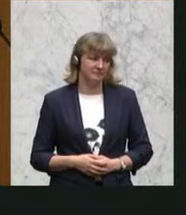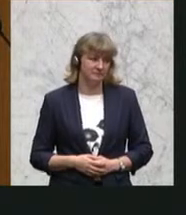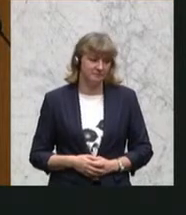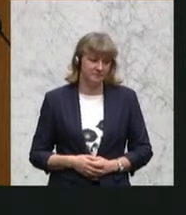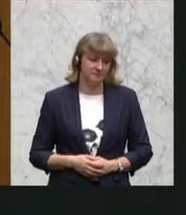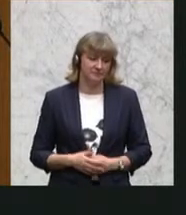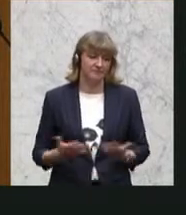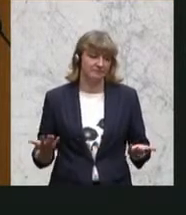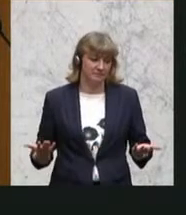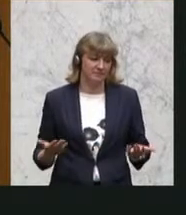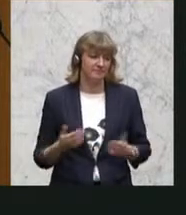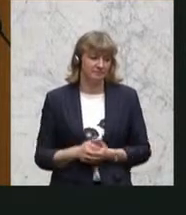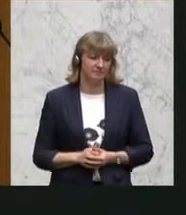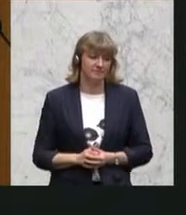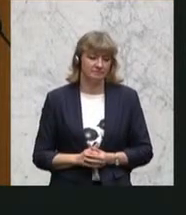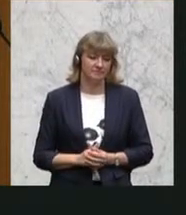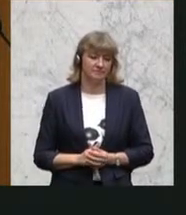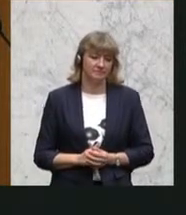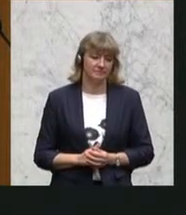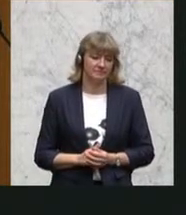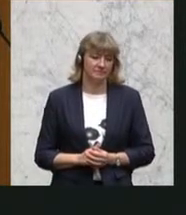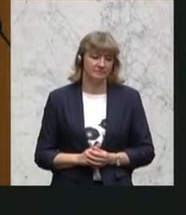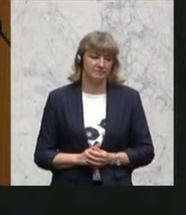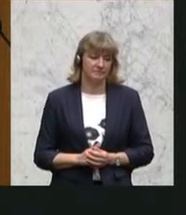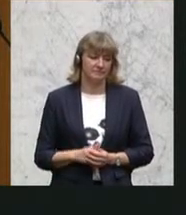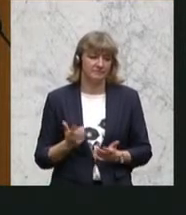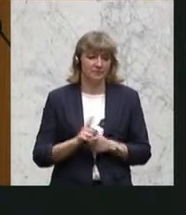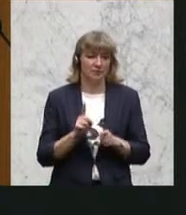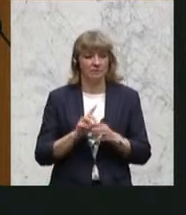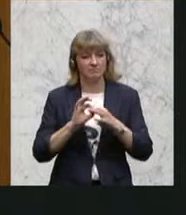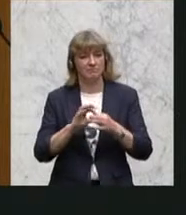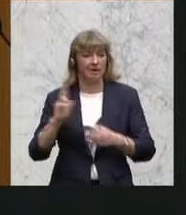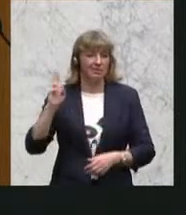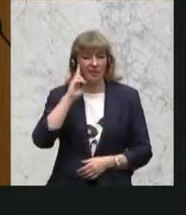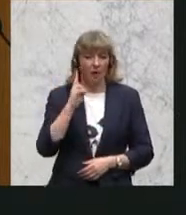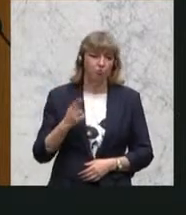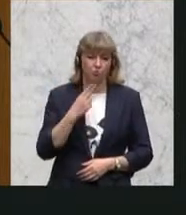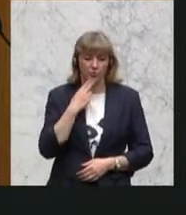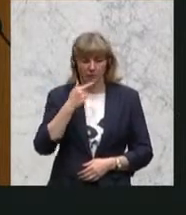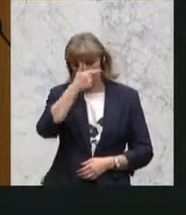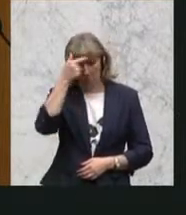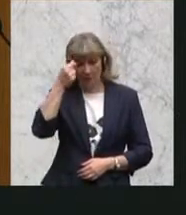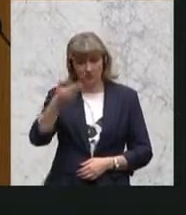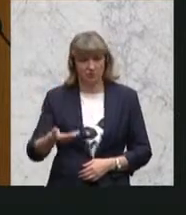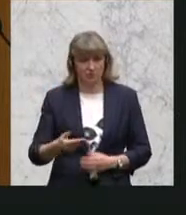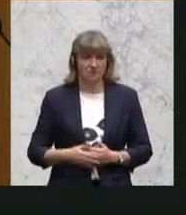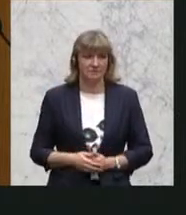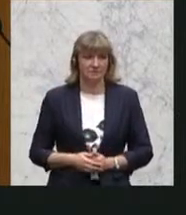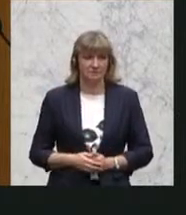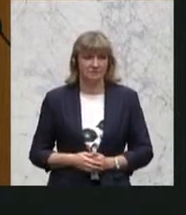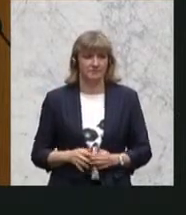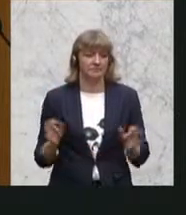Man liest auch oft von Taubstummen-Menschen und wenn sie,